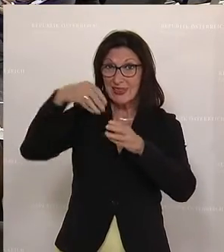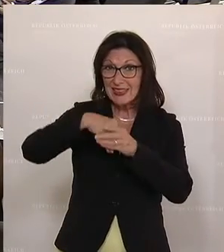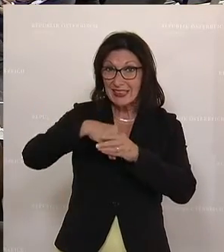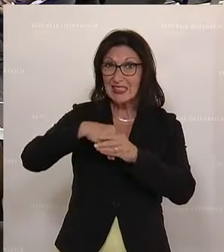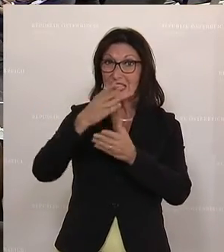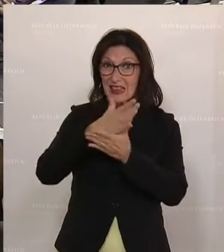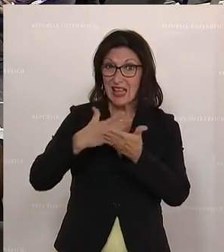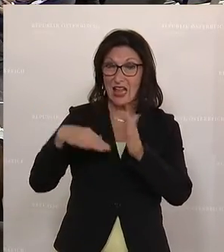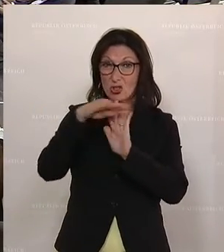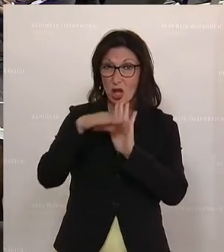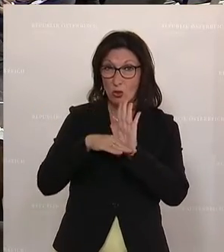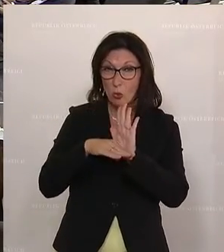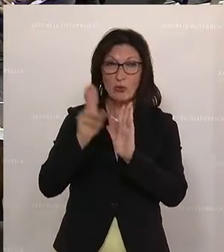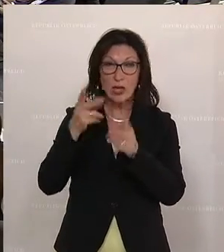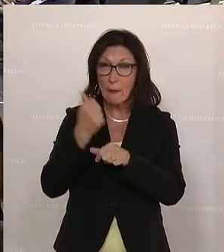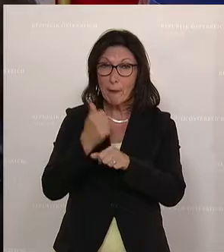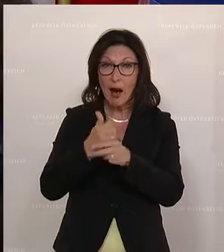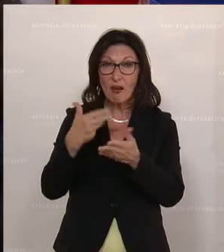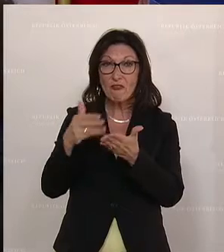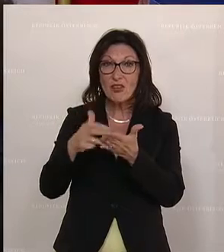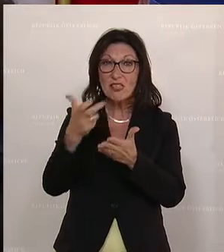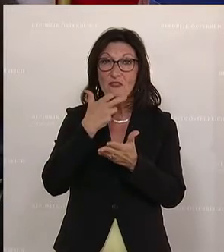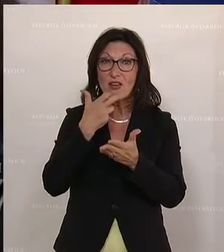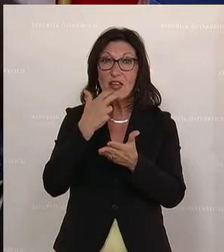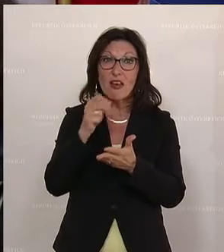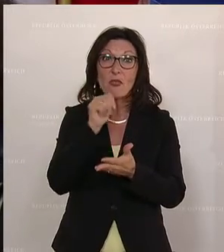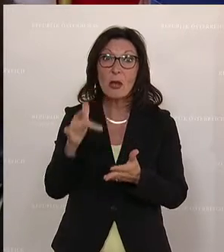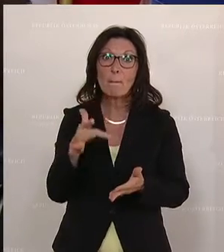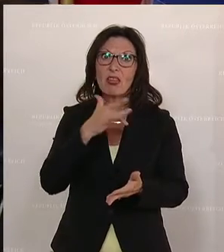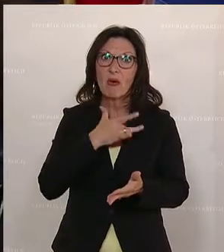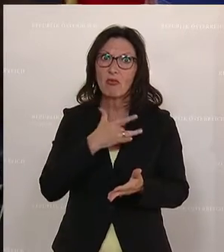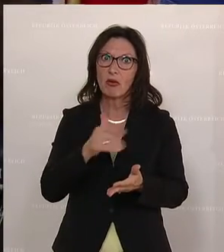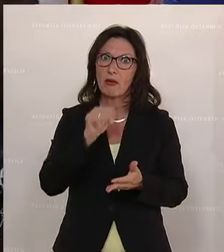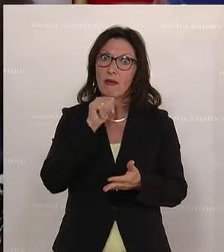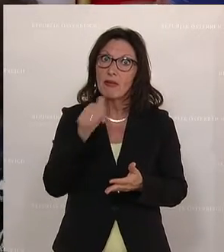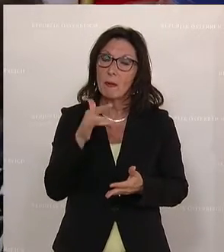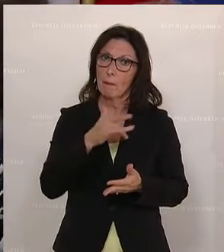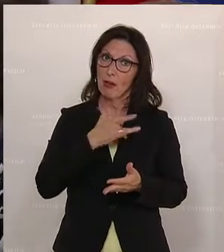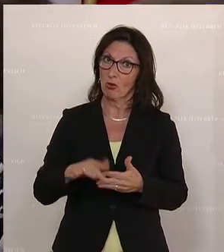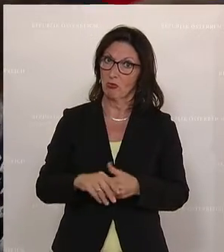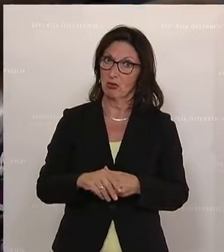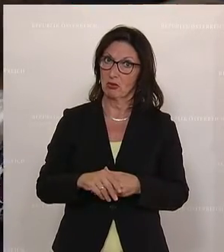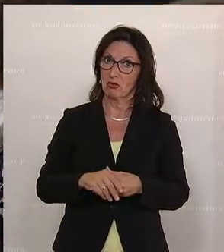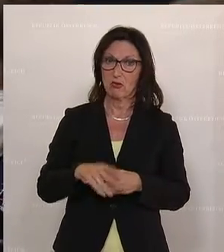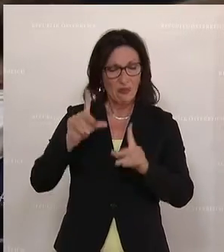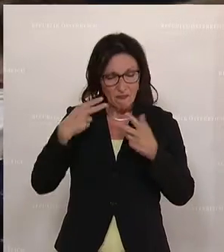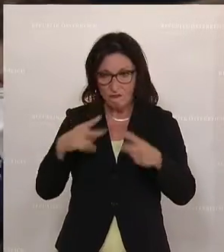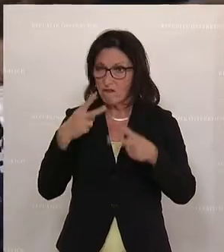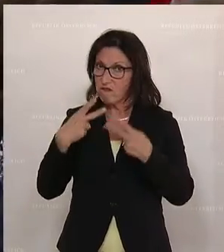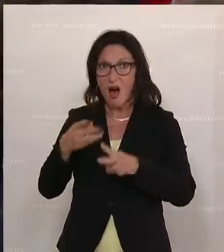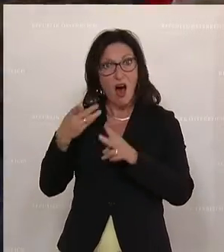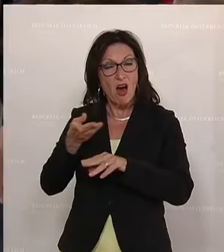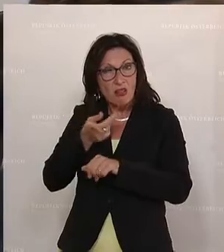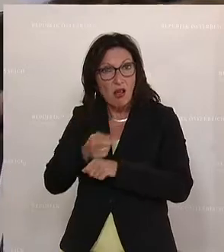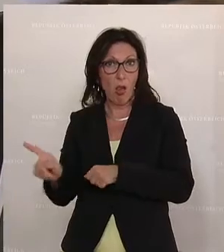des Statuts. Die können machen, was sie wollen und sind von dem nicht betroffen. Sie sind nicht betroffen. Das Scheunentor ist weit, weit offen.